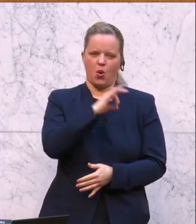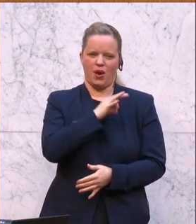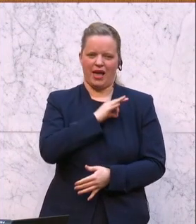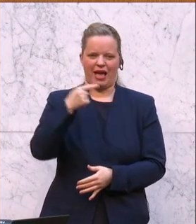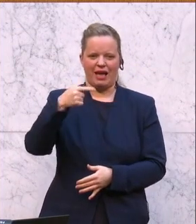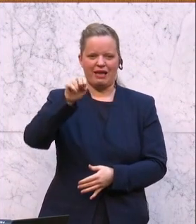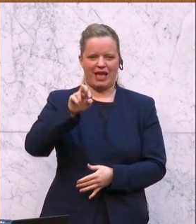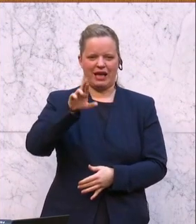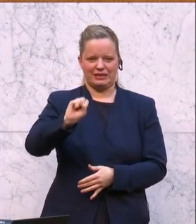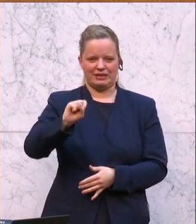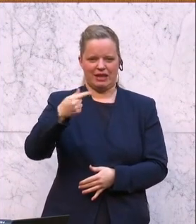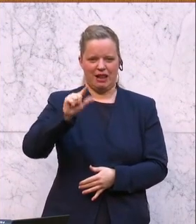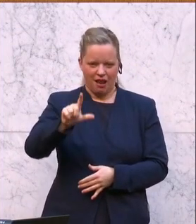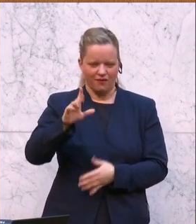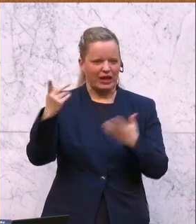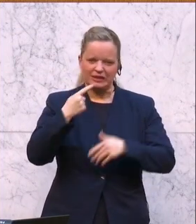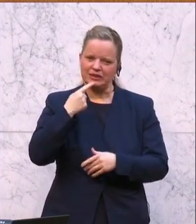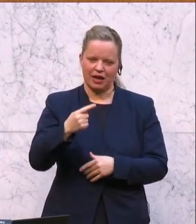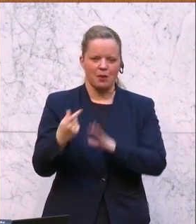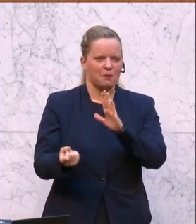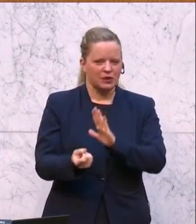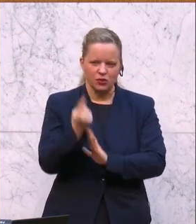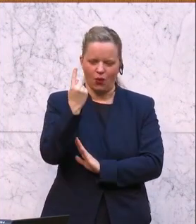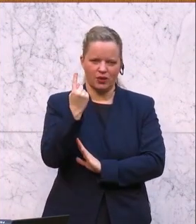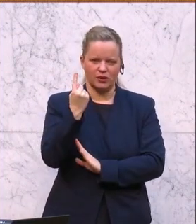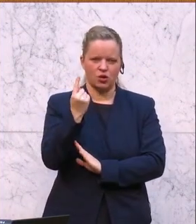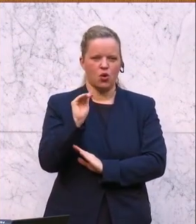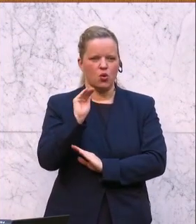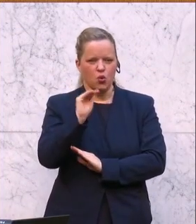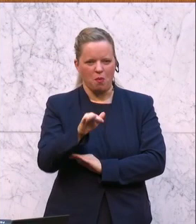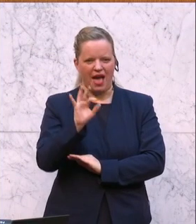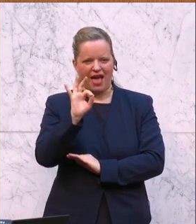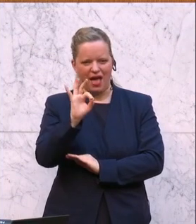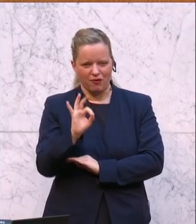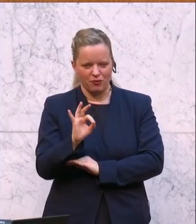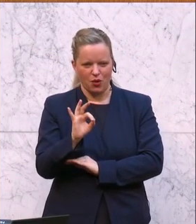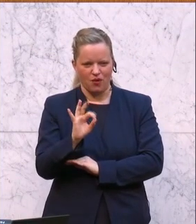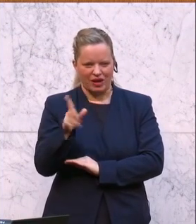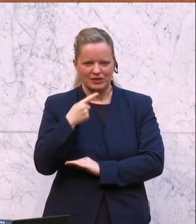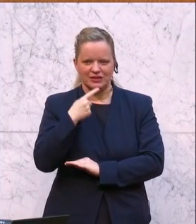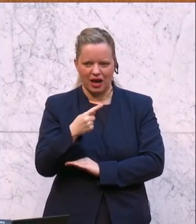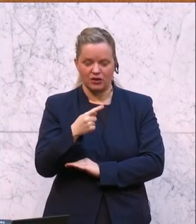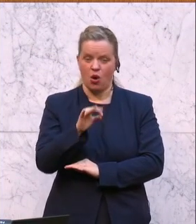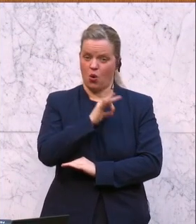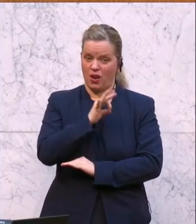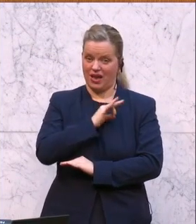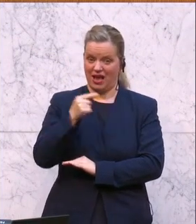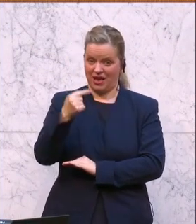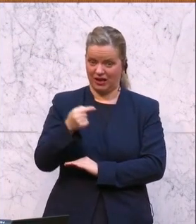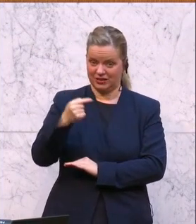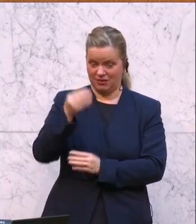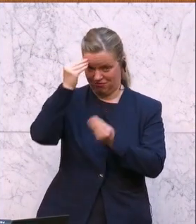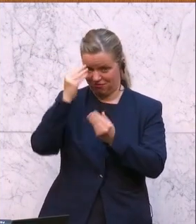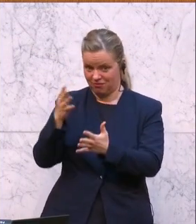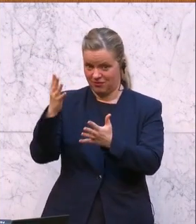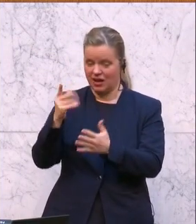Gerstl gesagt hat, insbesondere was er über die FPÖ gesagt hat. Kollege Gerstl, darf Sie nur darauf aufmerksam machen, Sie